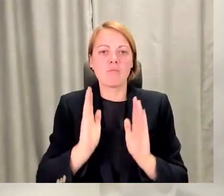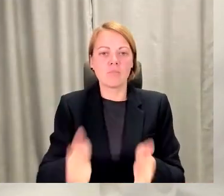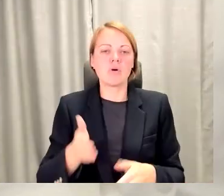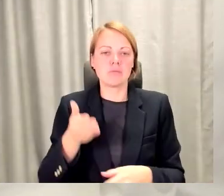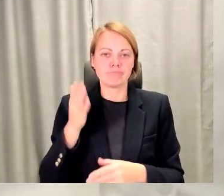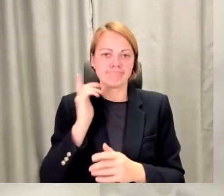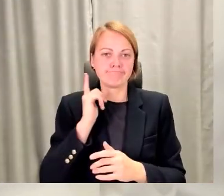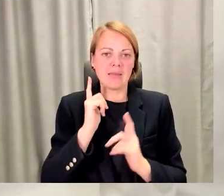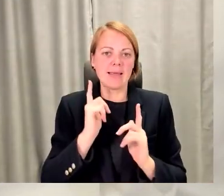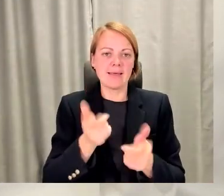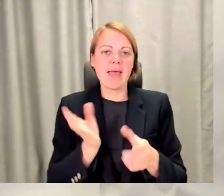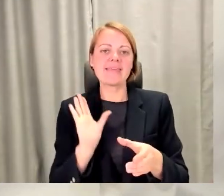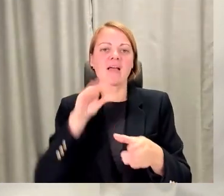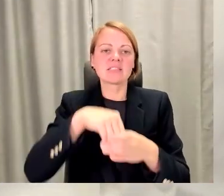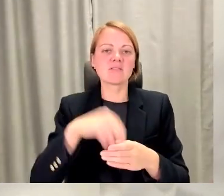mācību procesā.